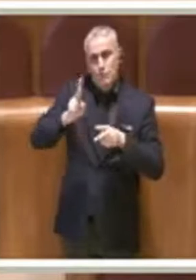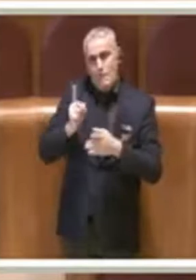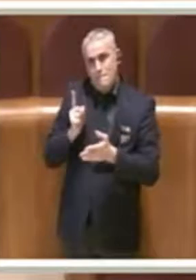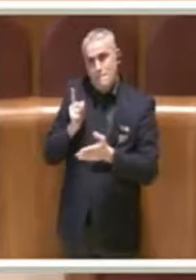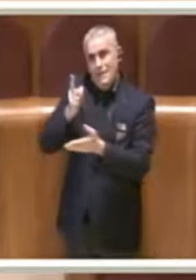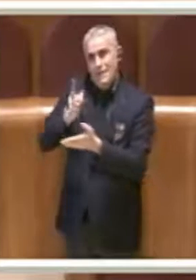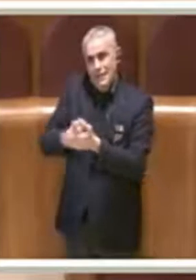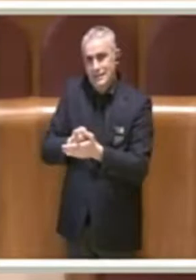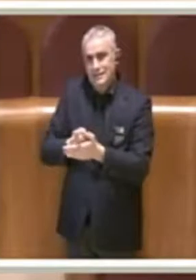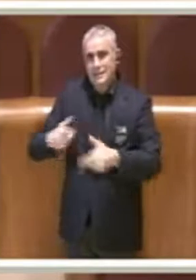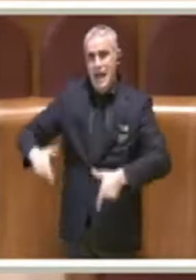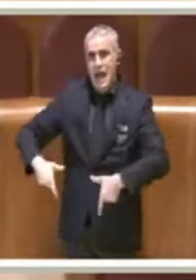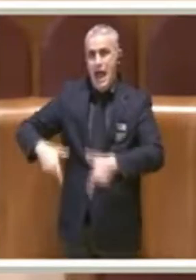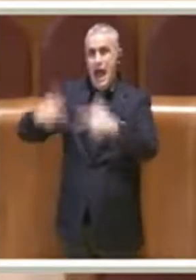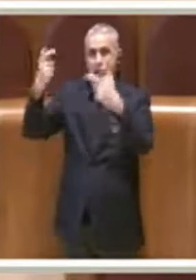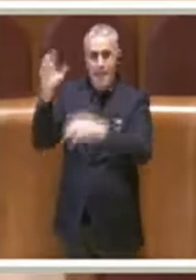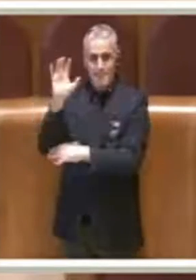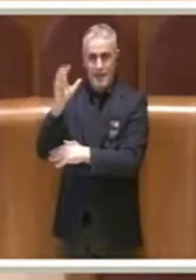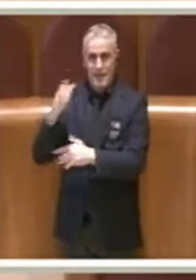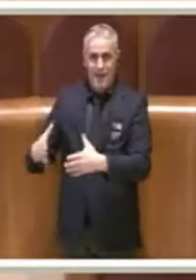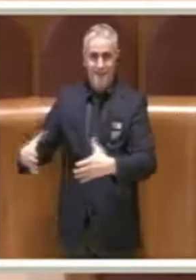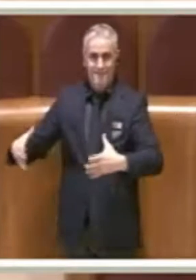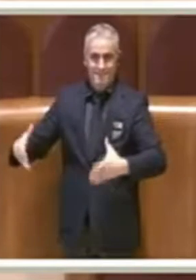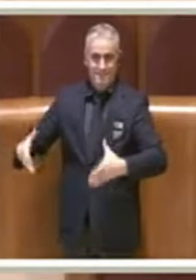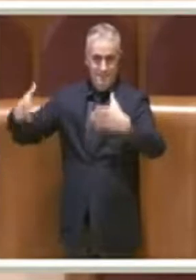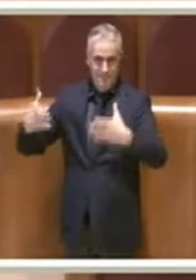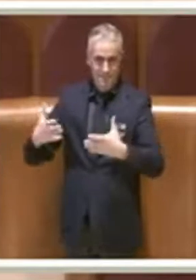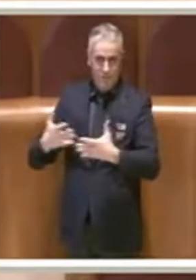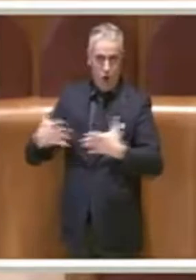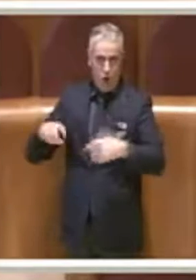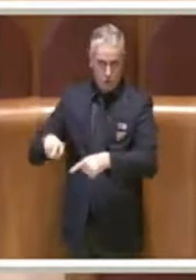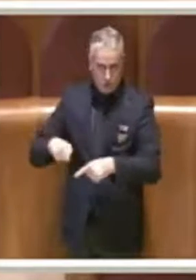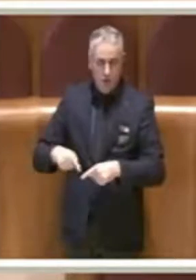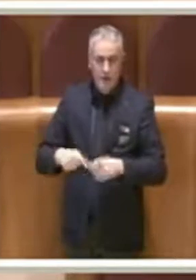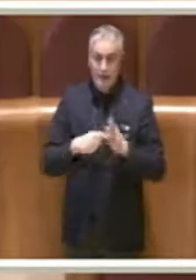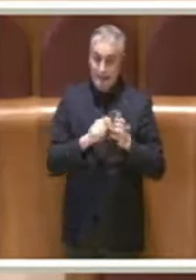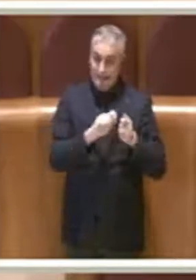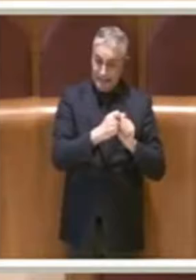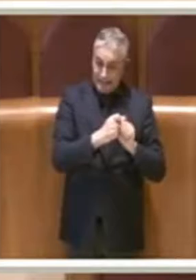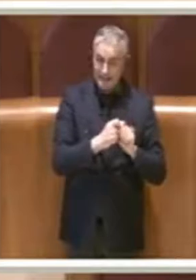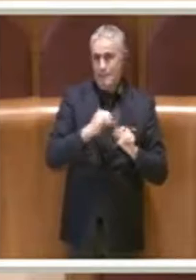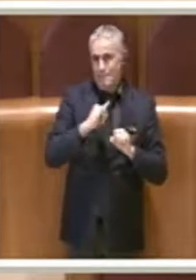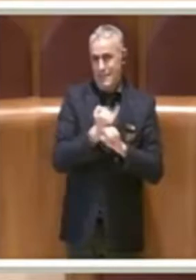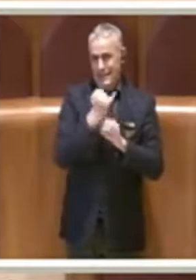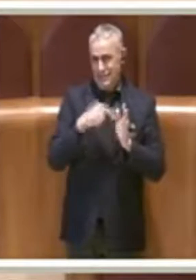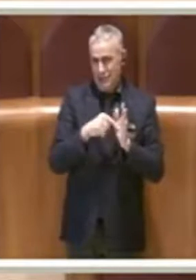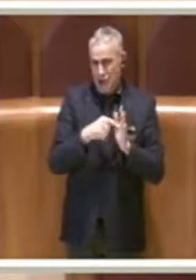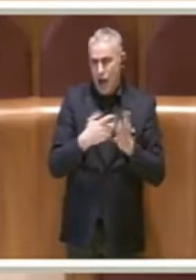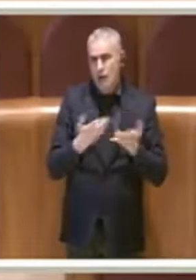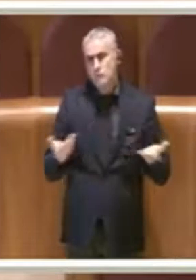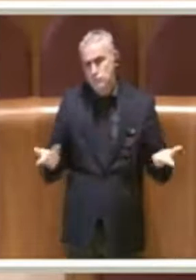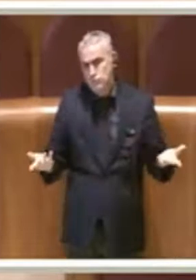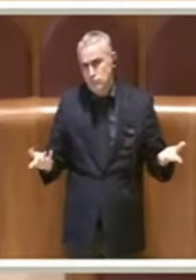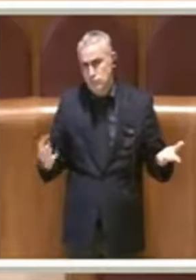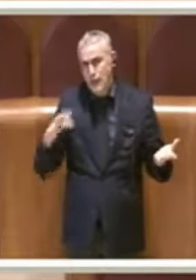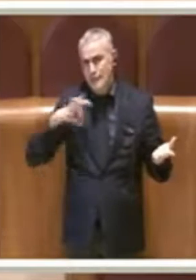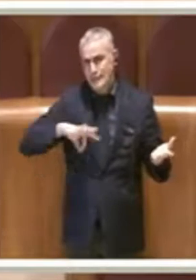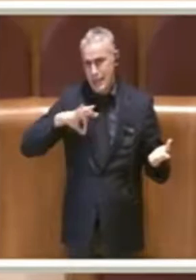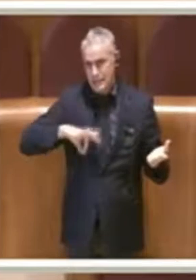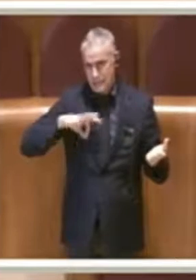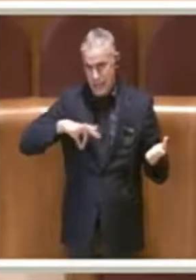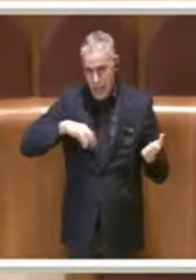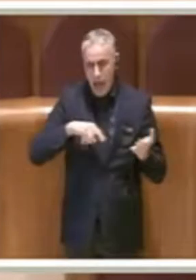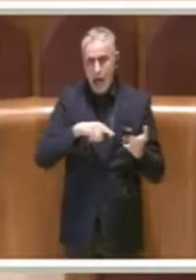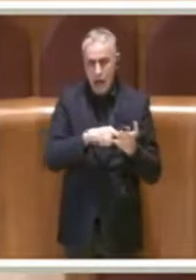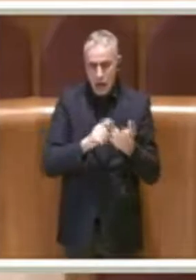prima grandezza. Allora, visto che l'emendamento era scritto in modo un po' particolare, questa parte poteva essere interessante. Abbiamo trovato un punto di